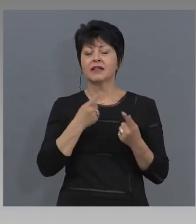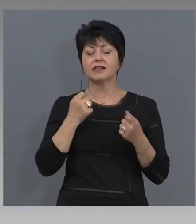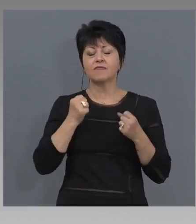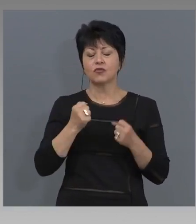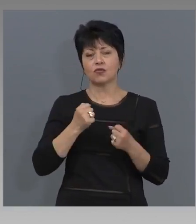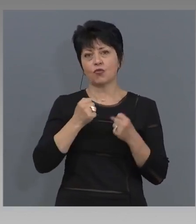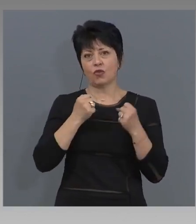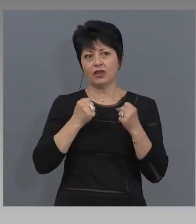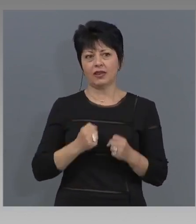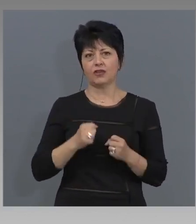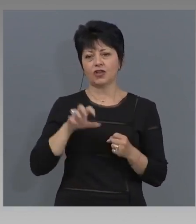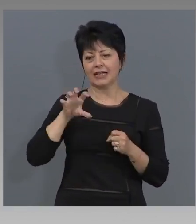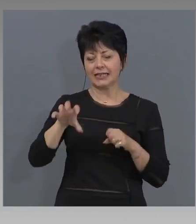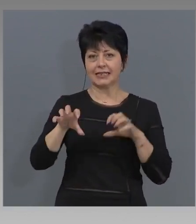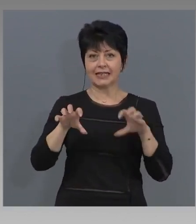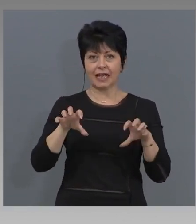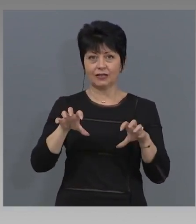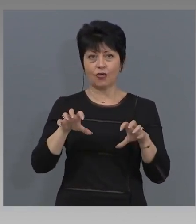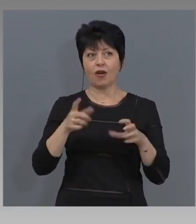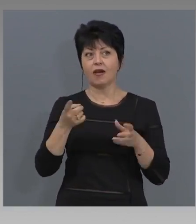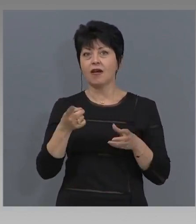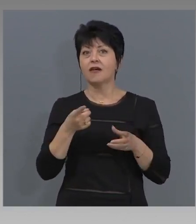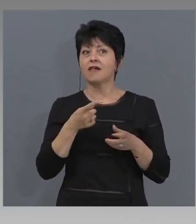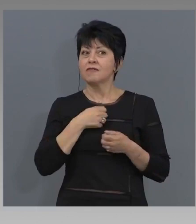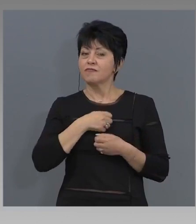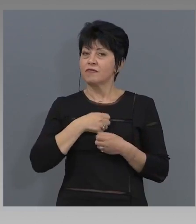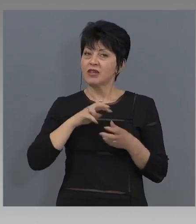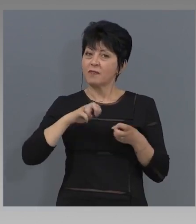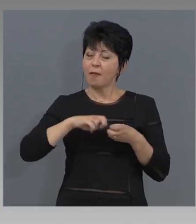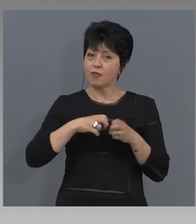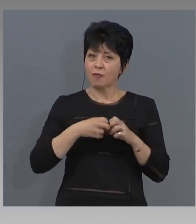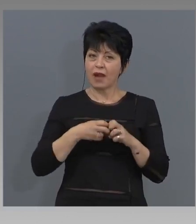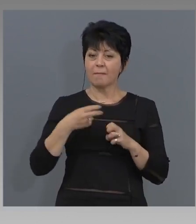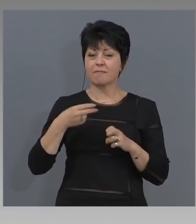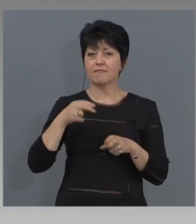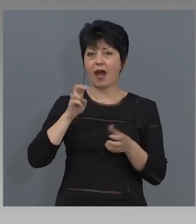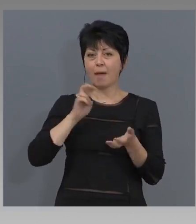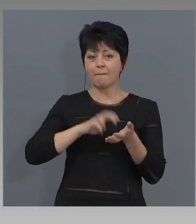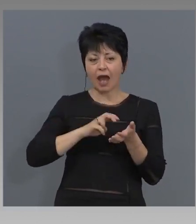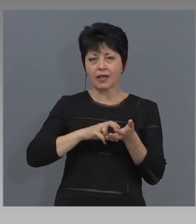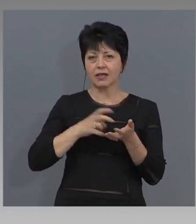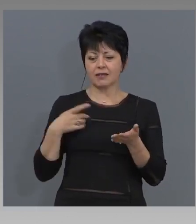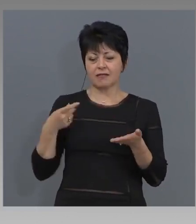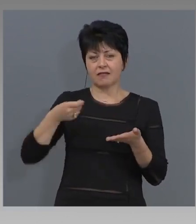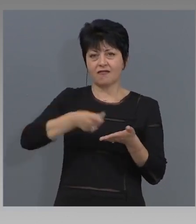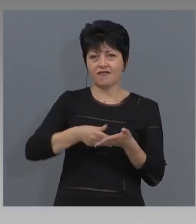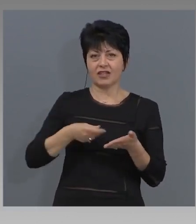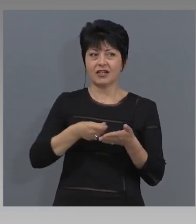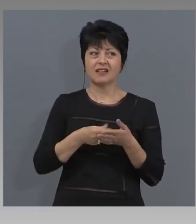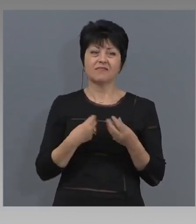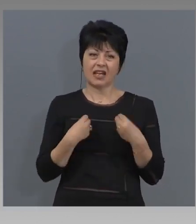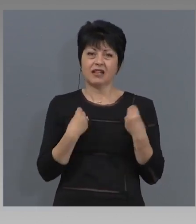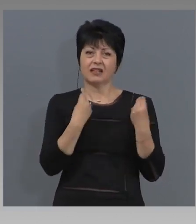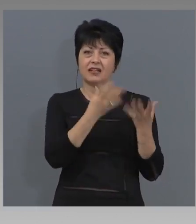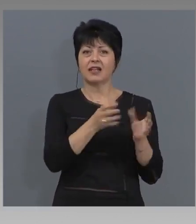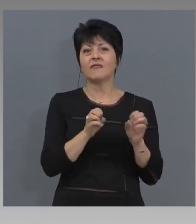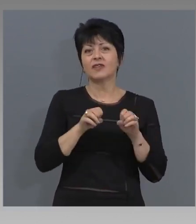и има големи проблеми в банките да финансират този сектор. Да им дадеме възможност за глътка въздуха.